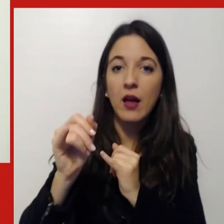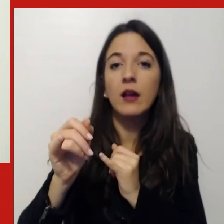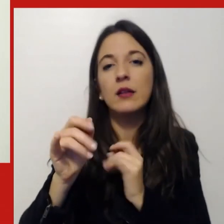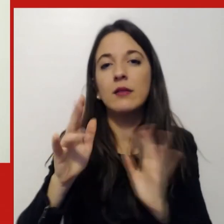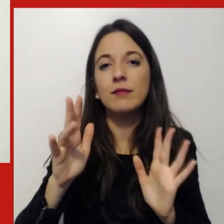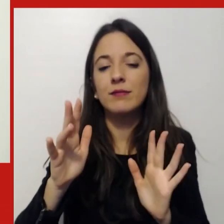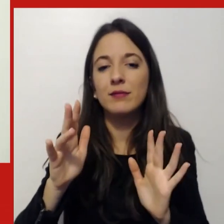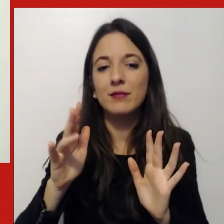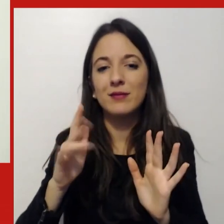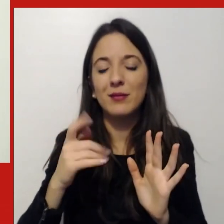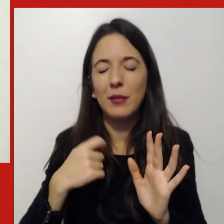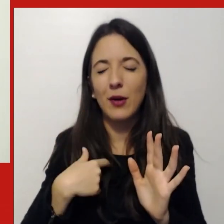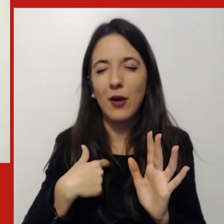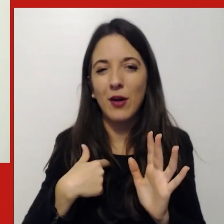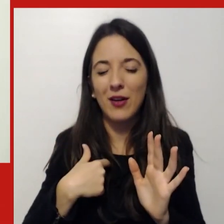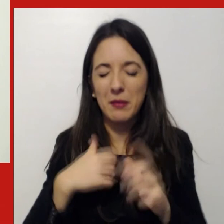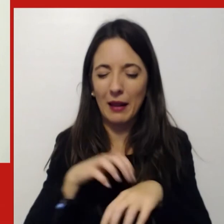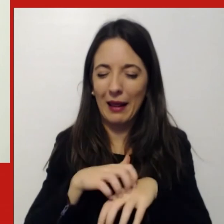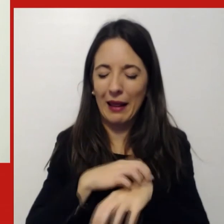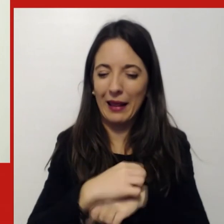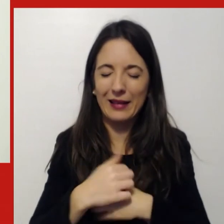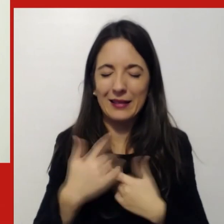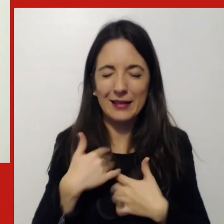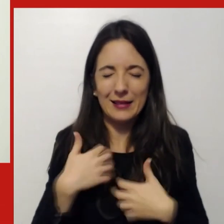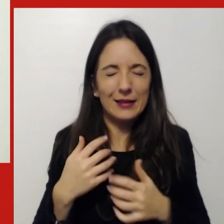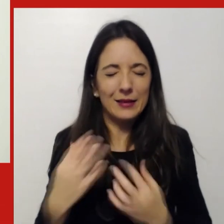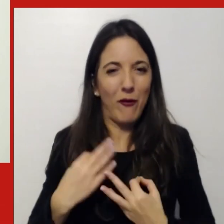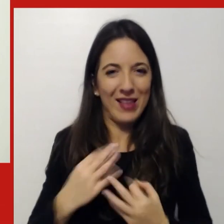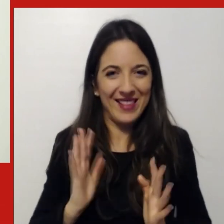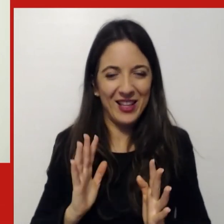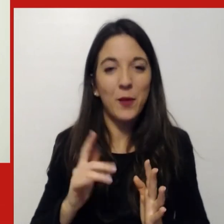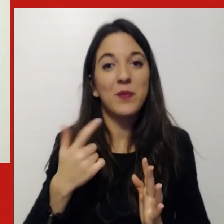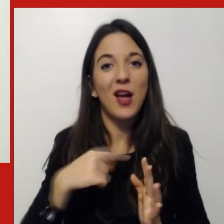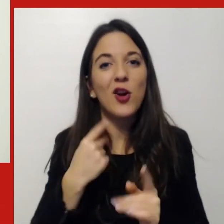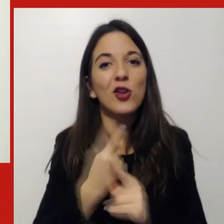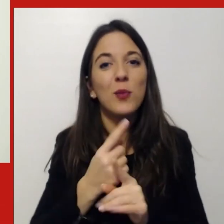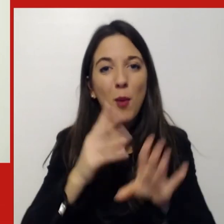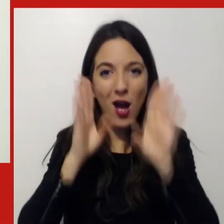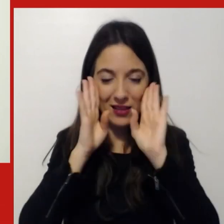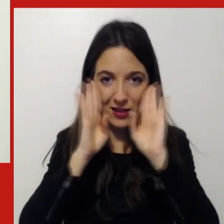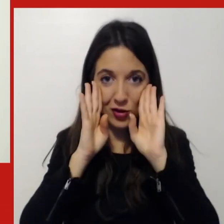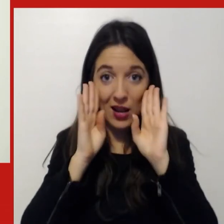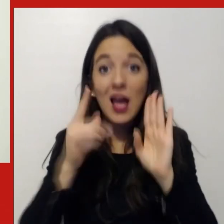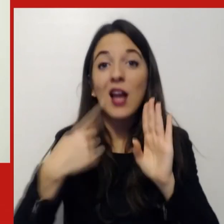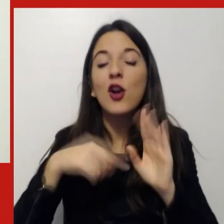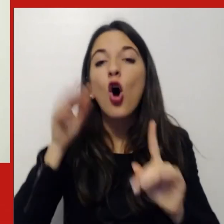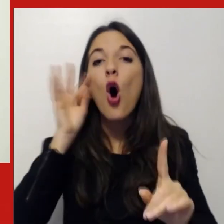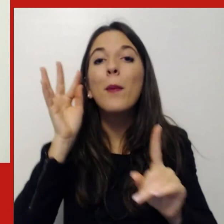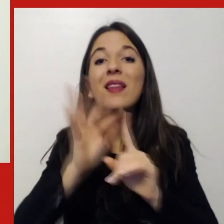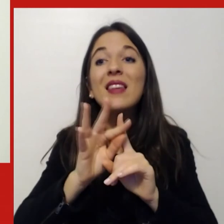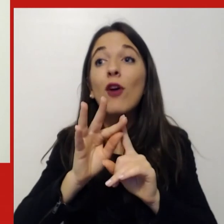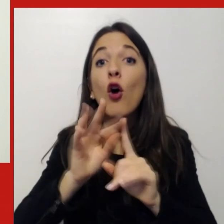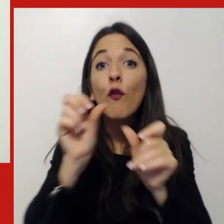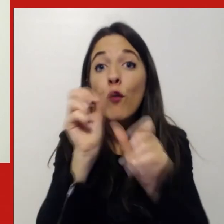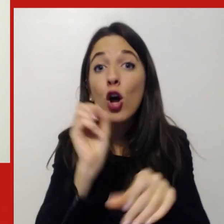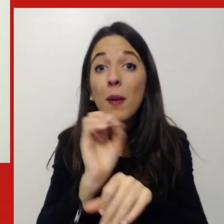segnali un po' di orticaria in realtà quella su cui dobbiamo andare una formazione smart una formazione